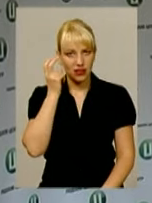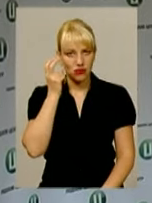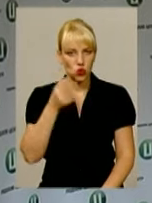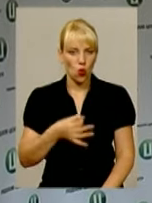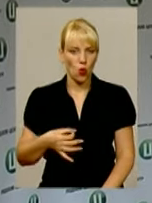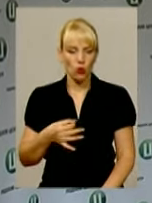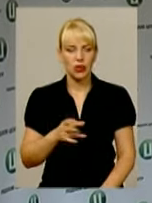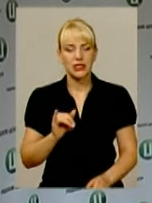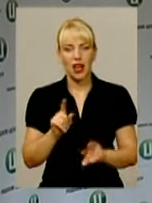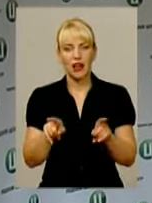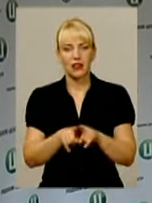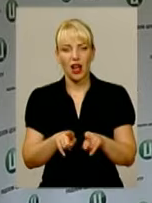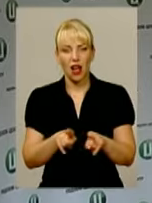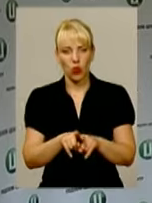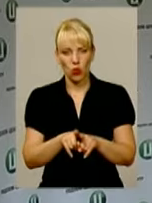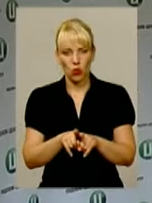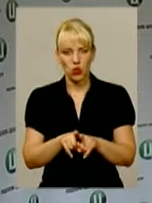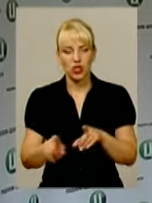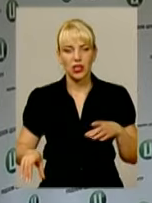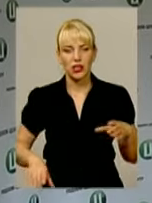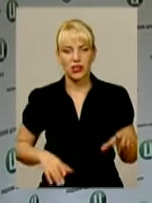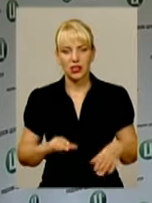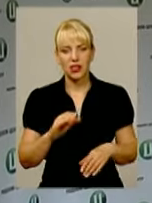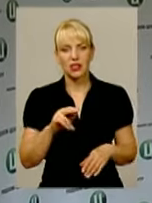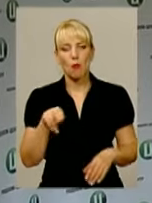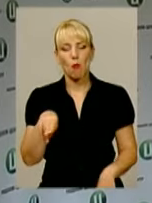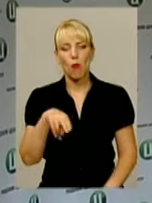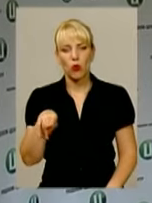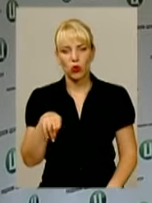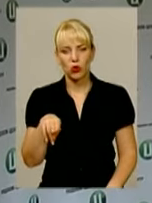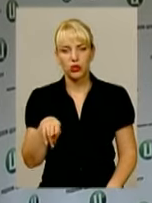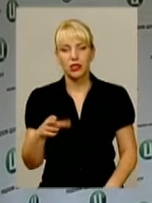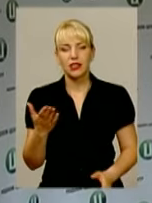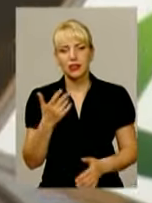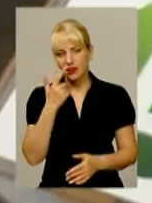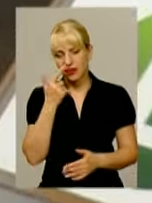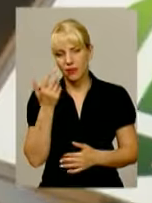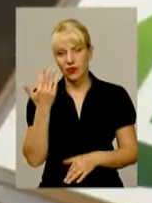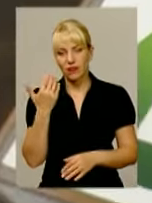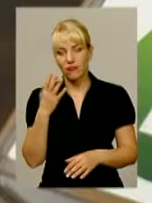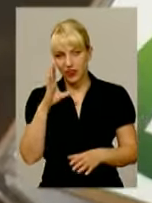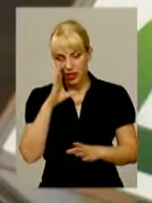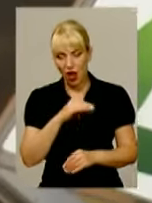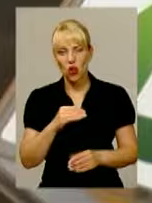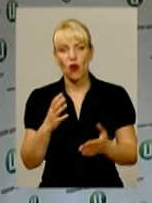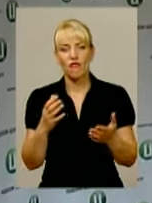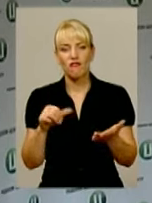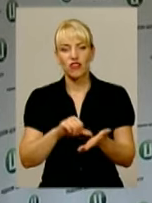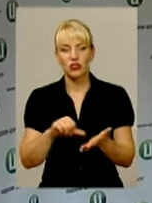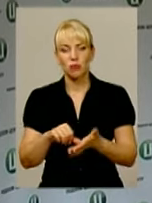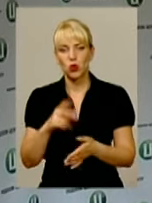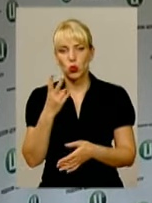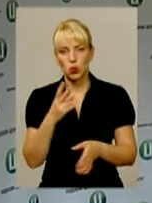тренера Володимира Івановича Ліщука з Полонного вдало виступали. Другі місця – срібні